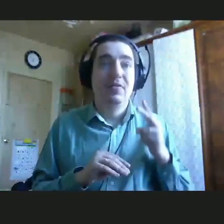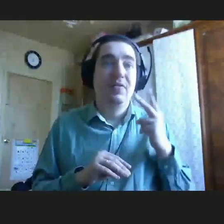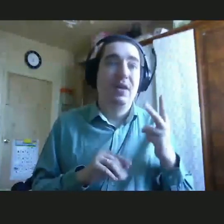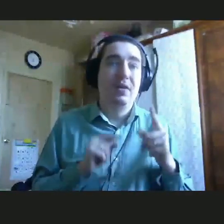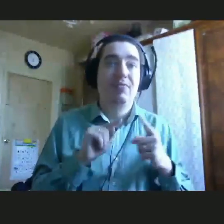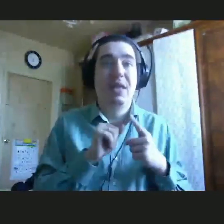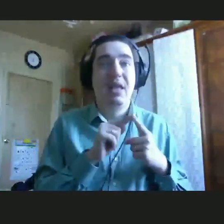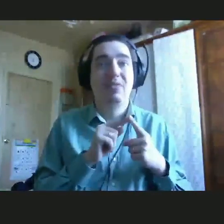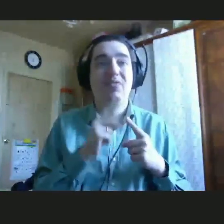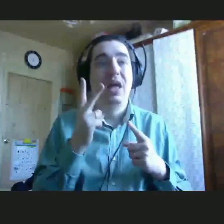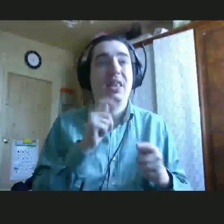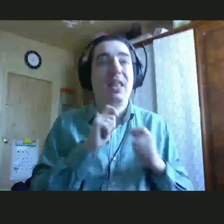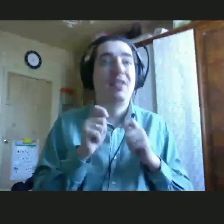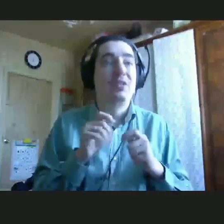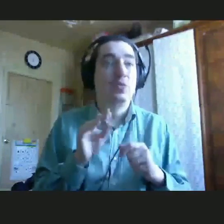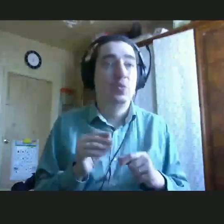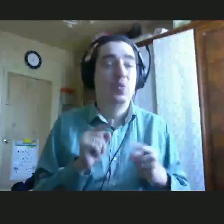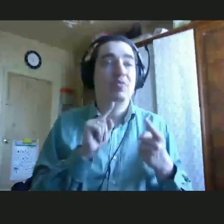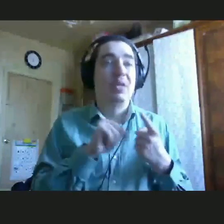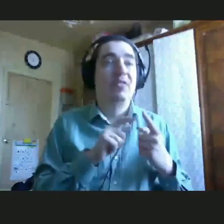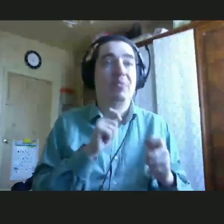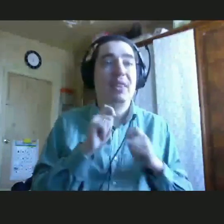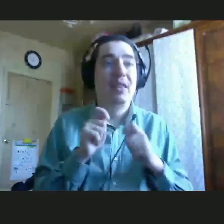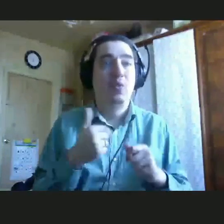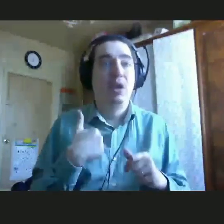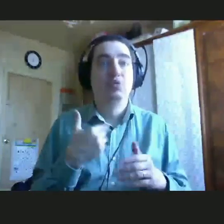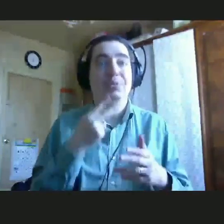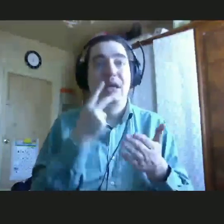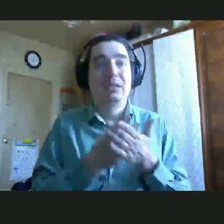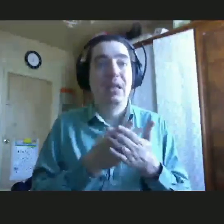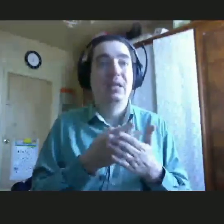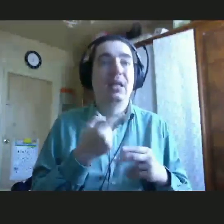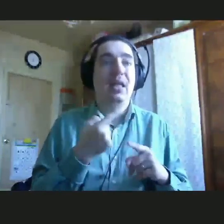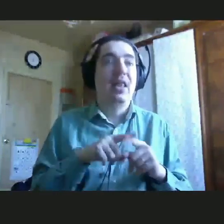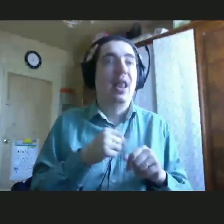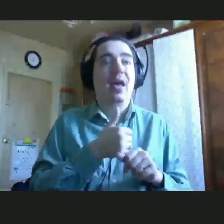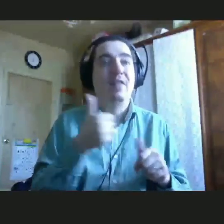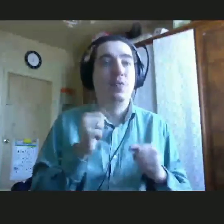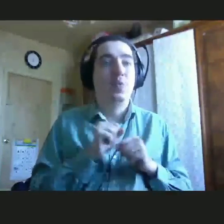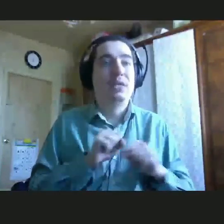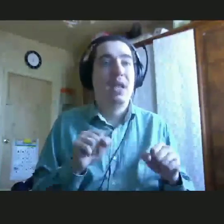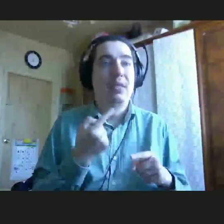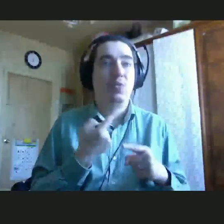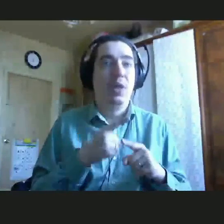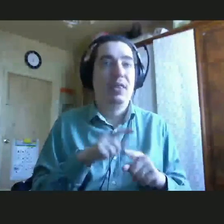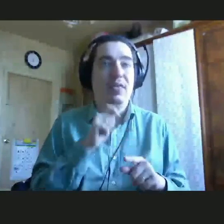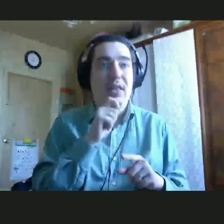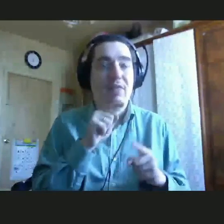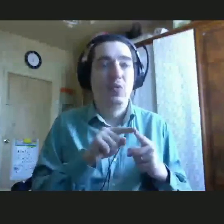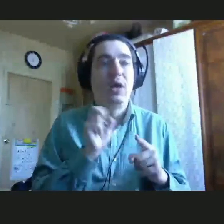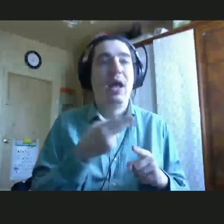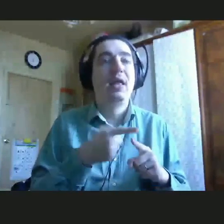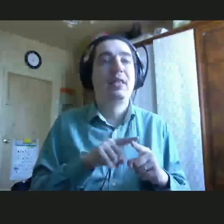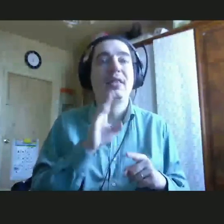интервью, одно из них я вам хочу показать. Главную героиню этого интервью зовут Катя Загорская. И это девушка,